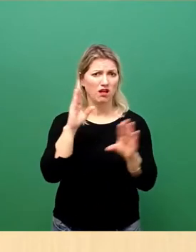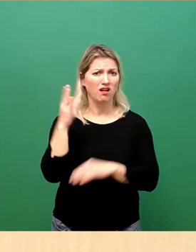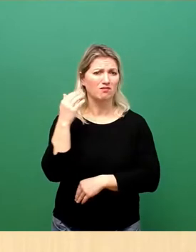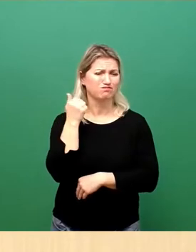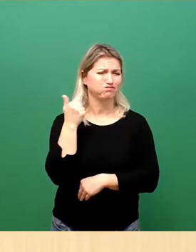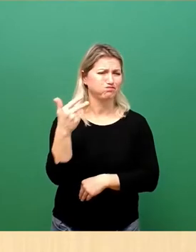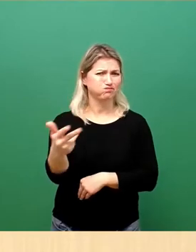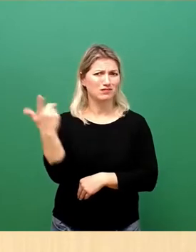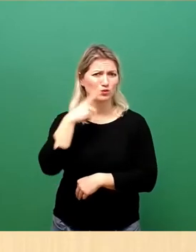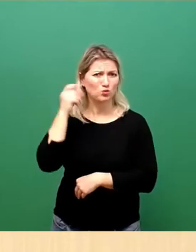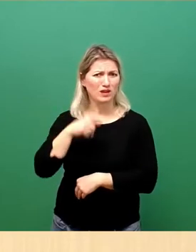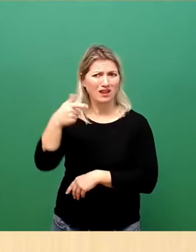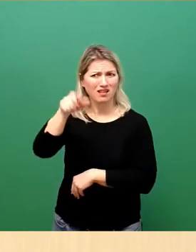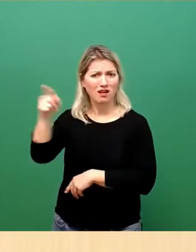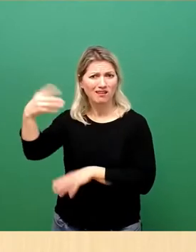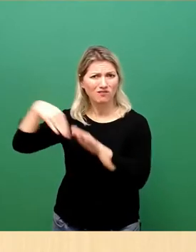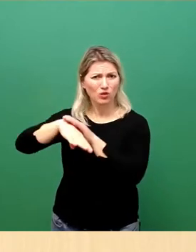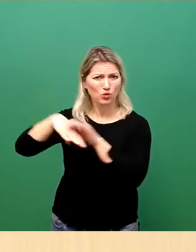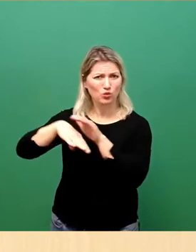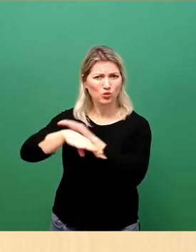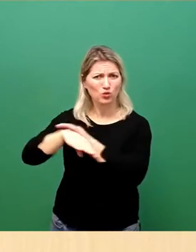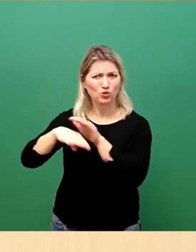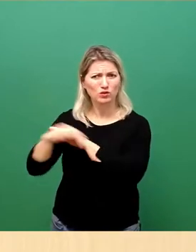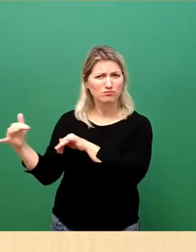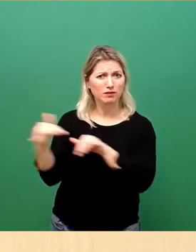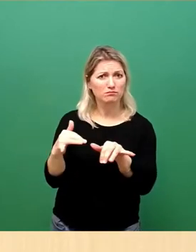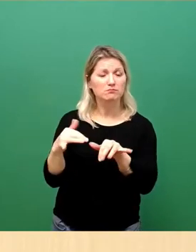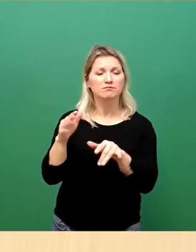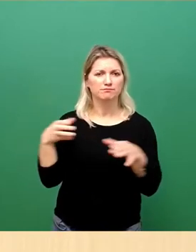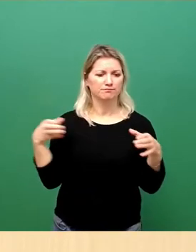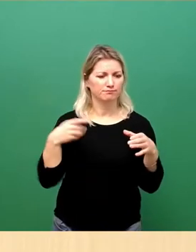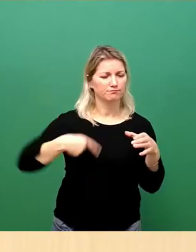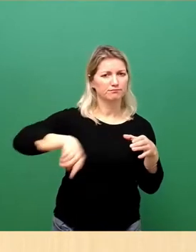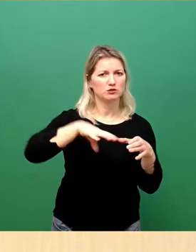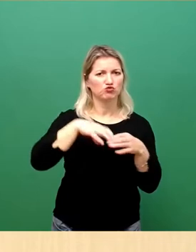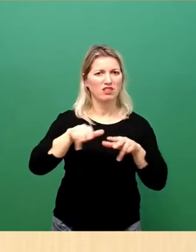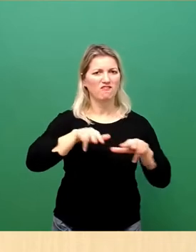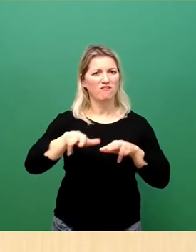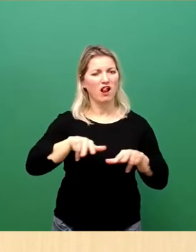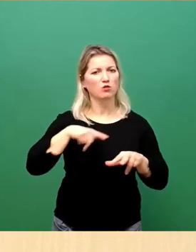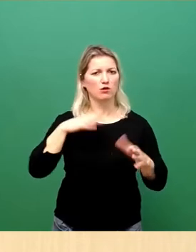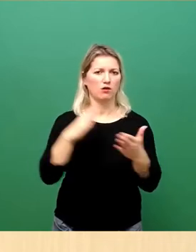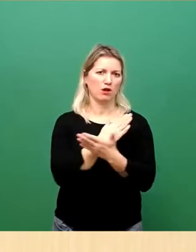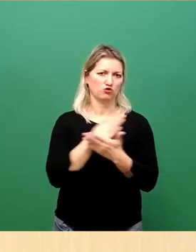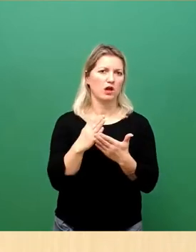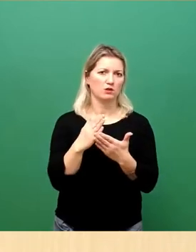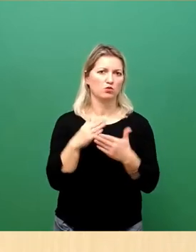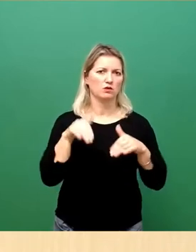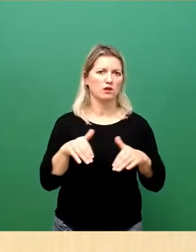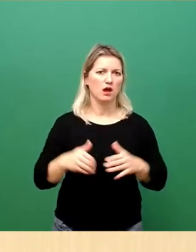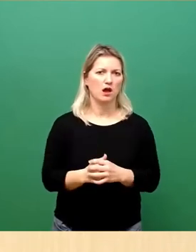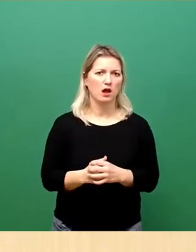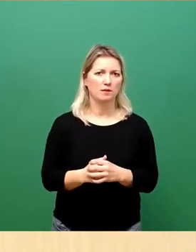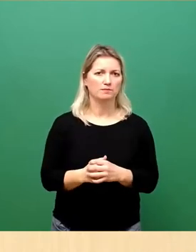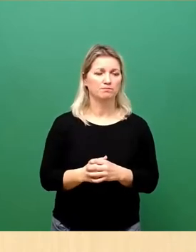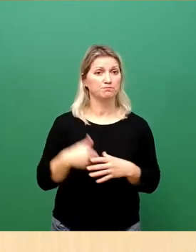vor dem Krieg befinden, haben wir innerhalb der Stadtverwaltung grundlegende Entscheidungen getroffen, die und wie wir mit